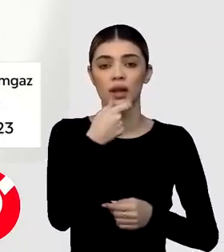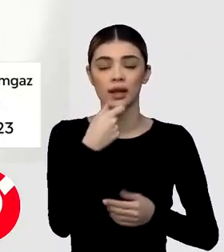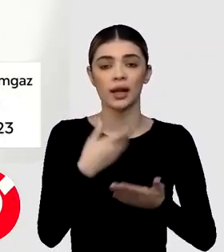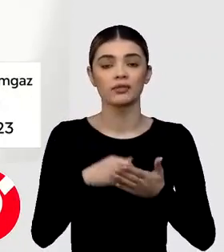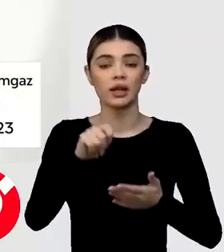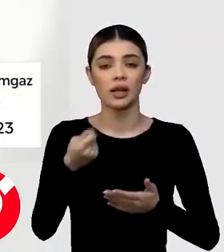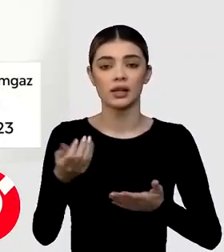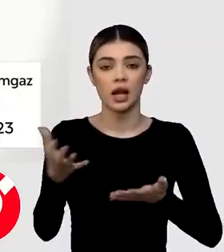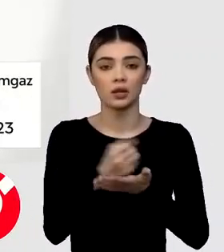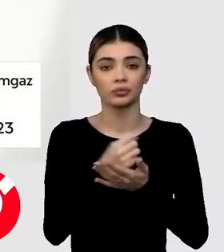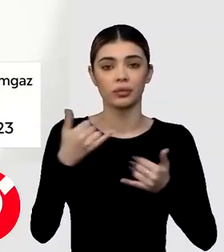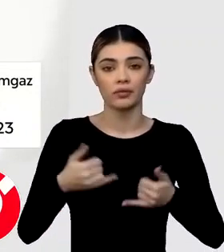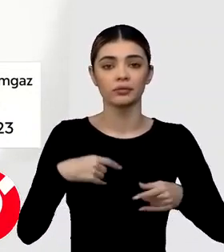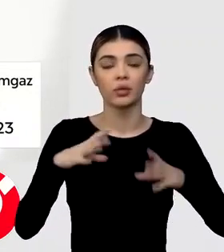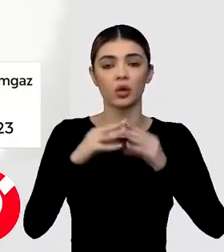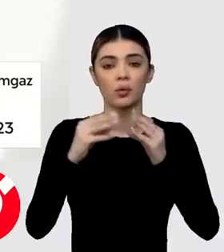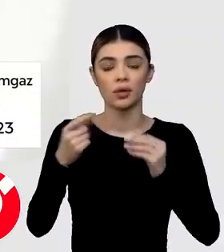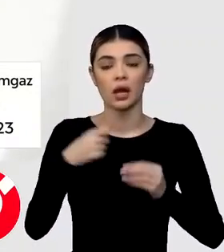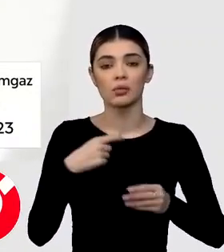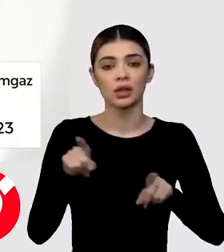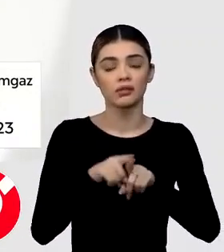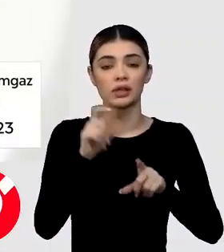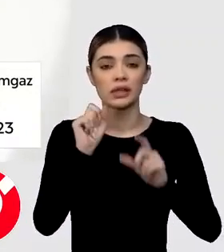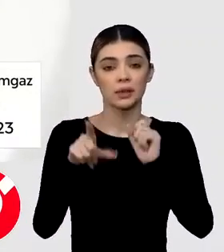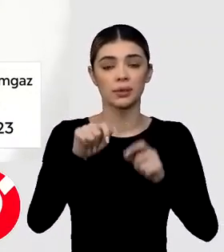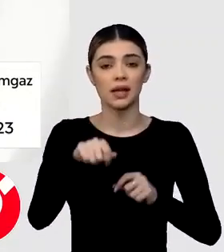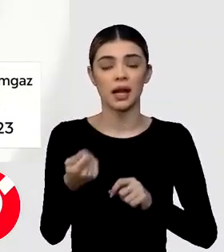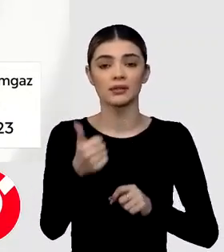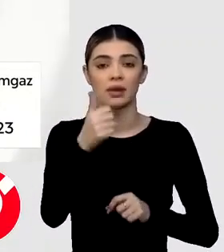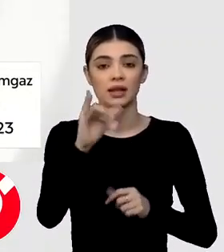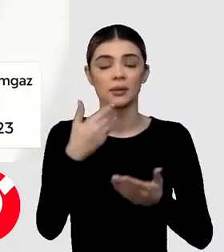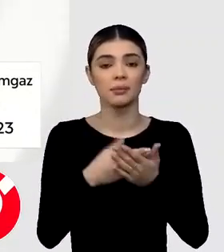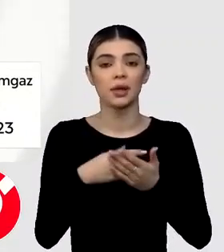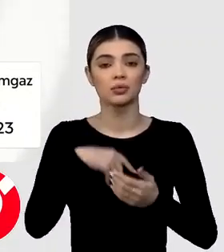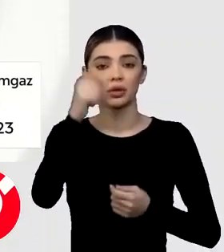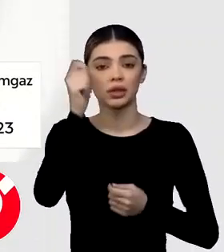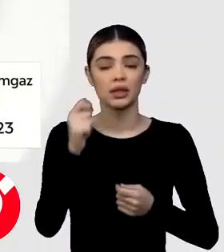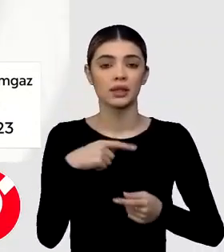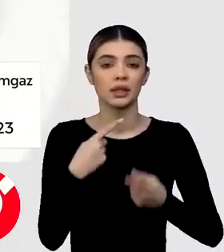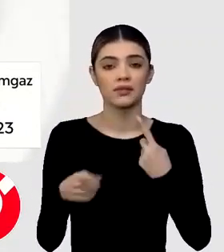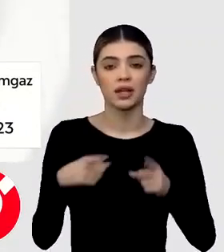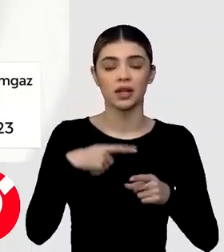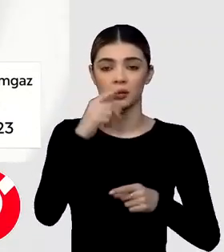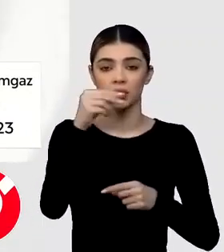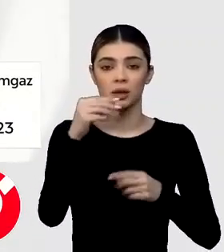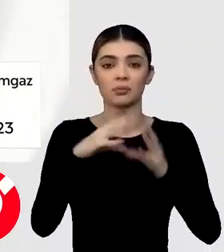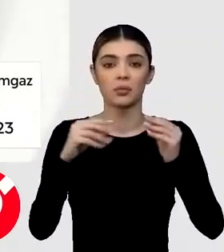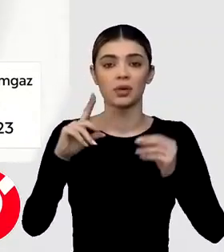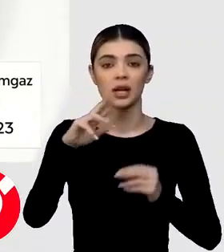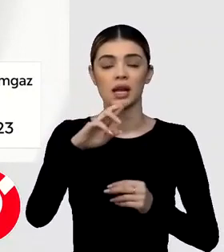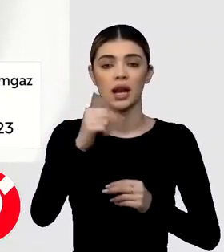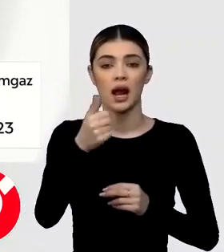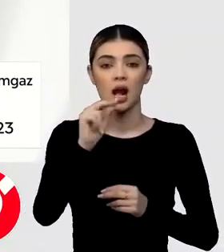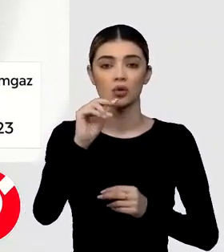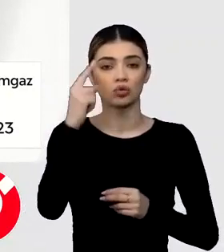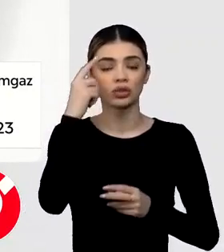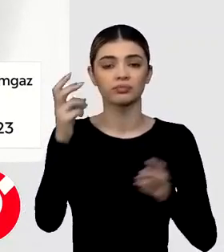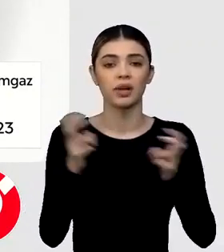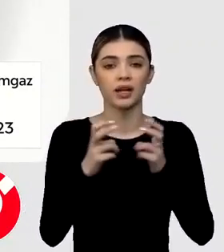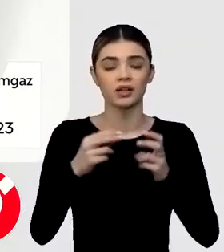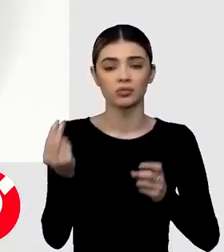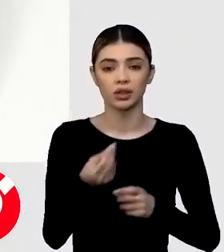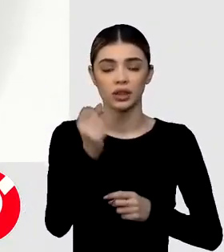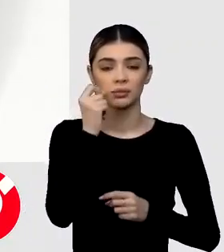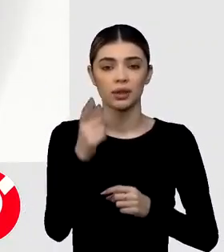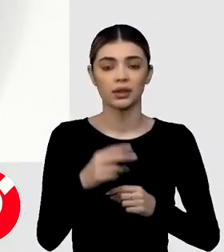de un an. De altfel, România ar putea chiar să exporte gaz azer în regiune. Discut mai multe cu Radu Dudau, director Energy Policy